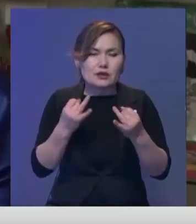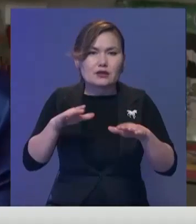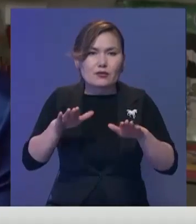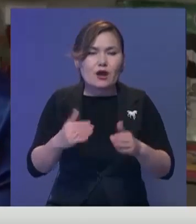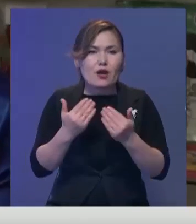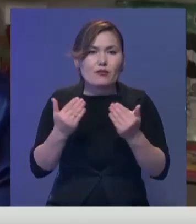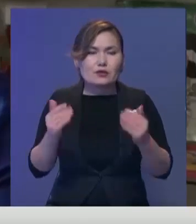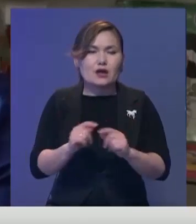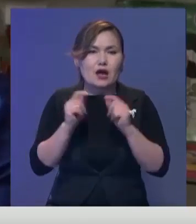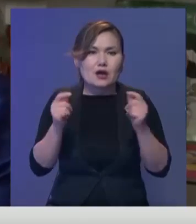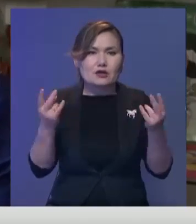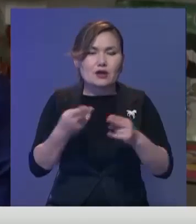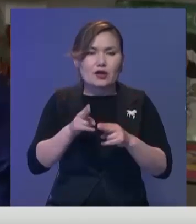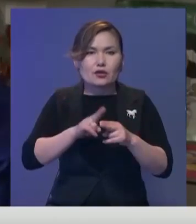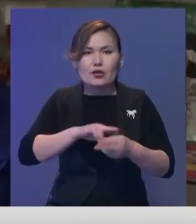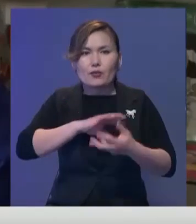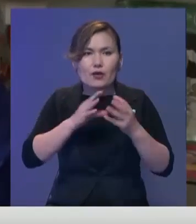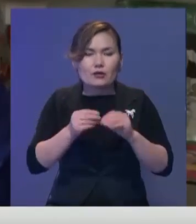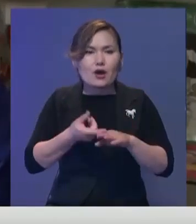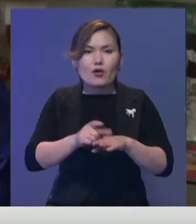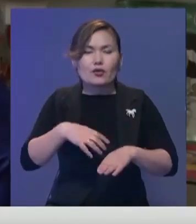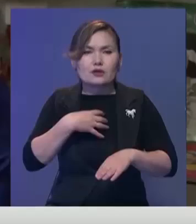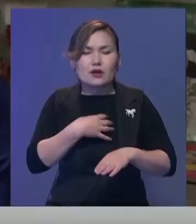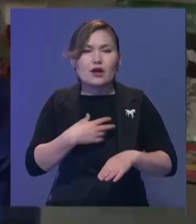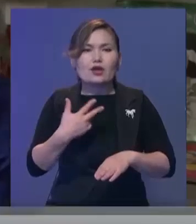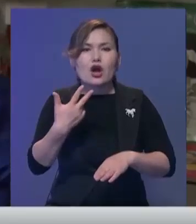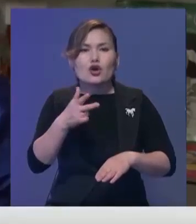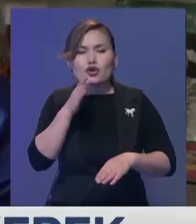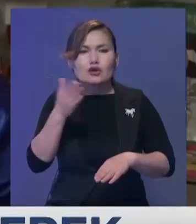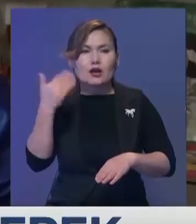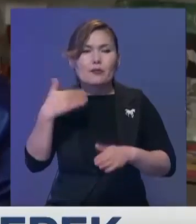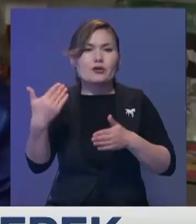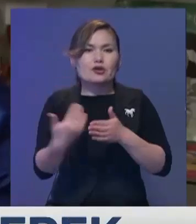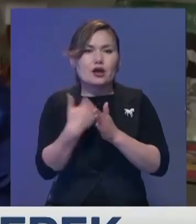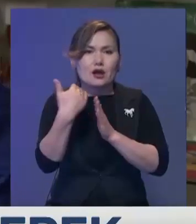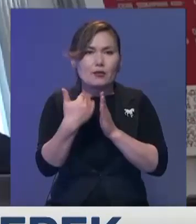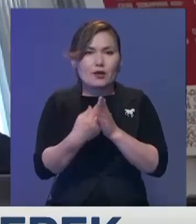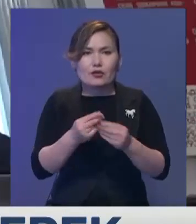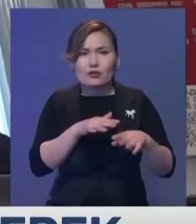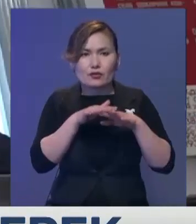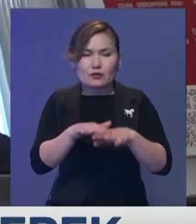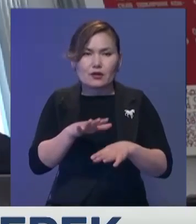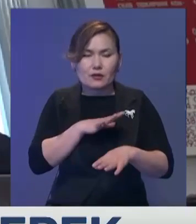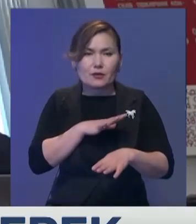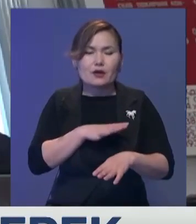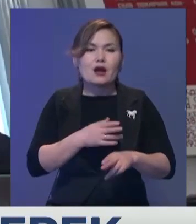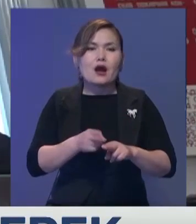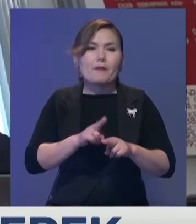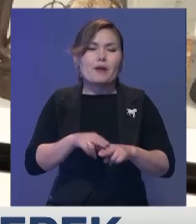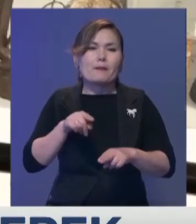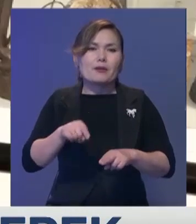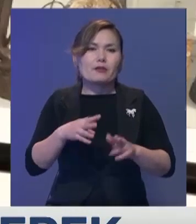жаңыртамыз деп, мән маңызын жоғалды балмы омыз керек. Өш жыл бұрын жаңа тұжырымдаманы жасауға қаражатта бөлінген. Музей бұған дейін